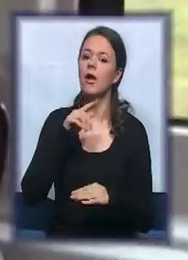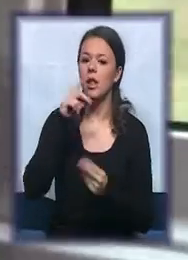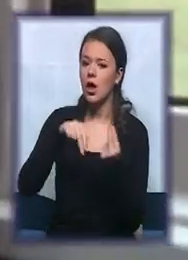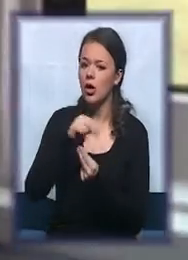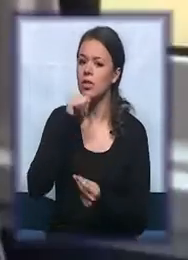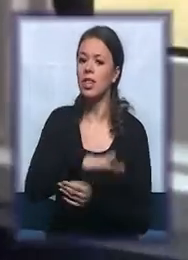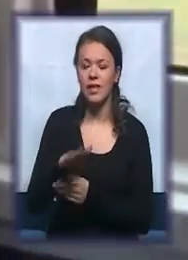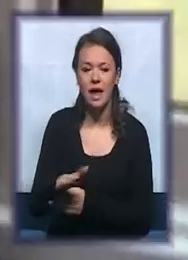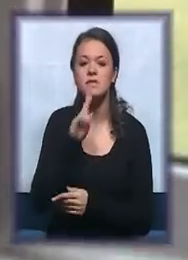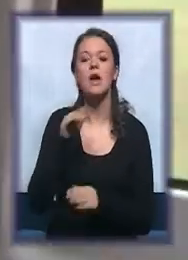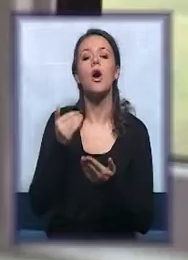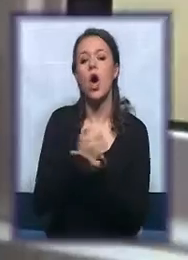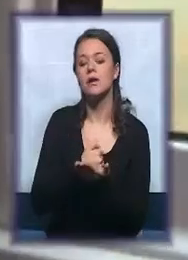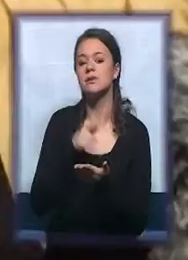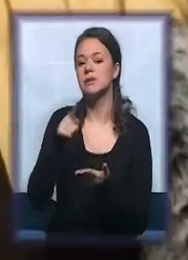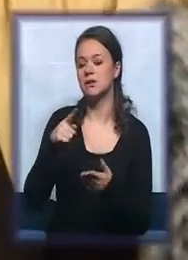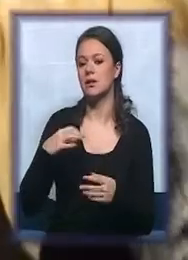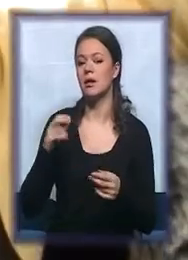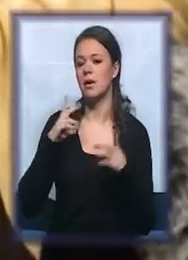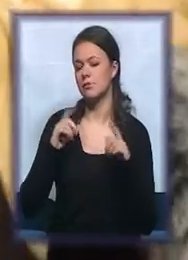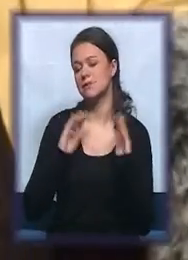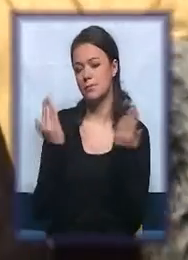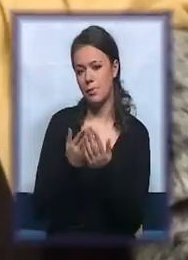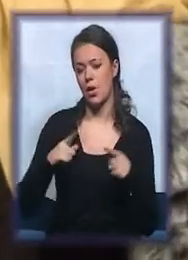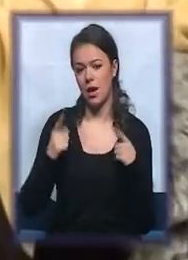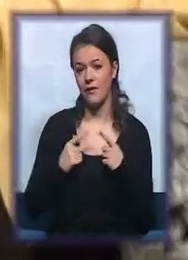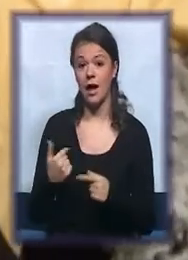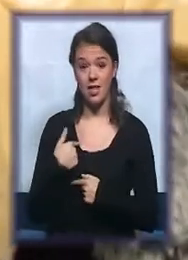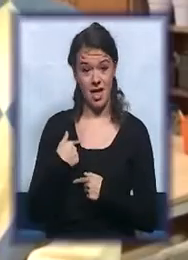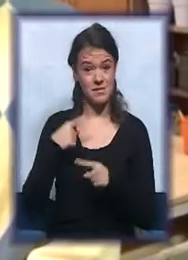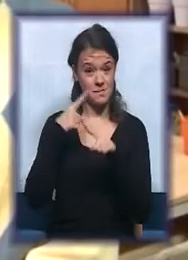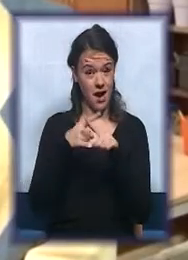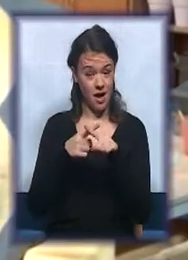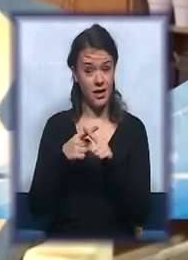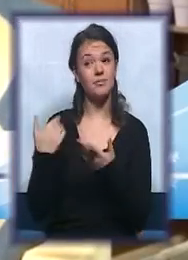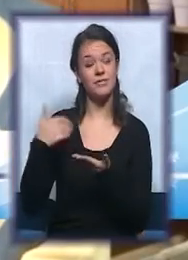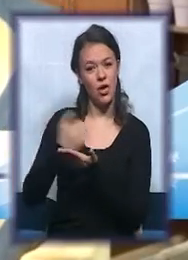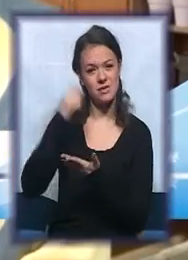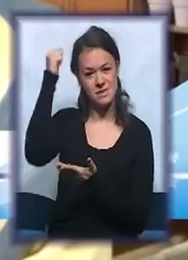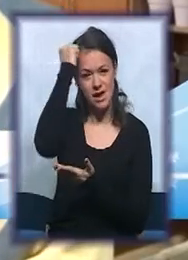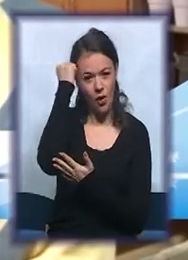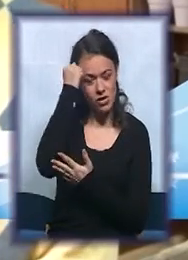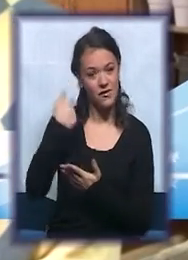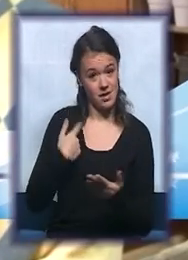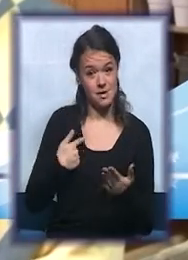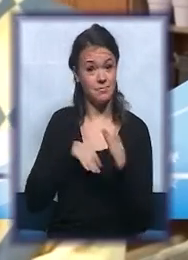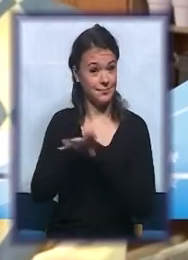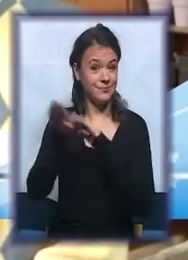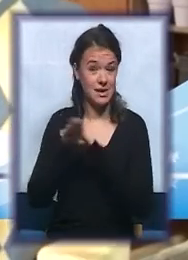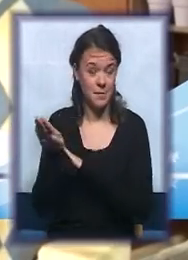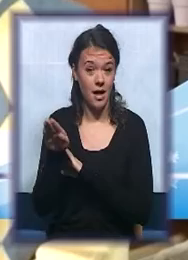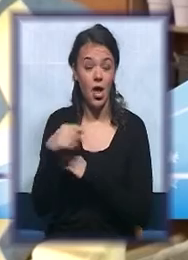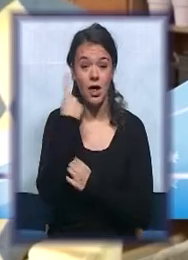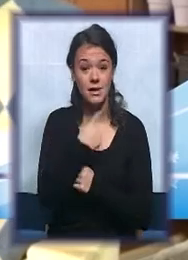usluga celodnevnog boravka. Ja sam Ibrahimi Haki, inače dolazim sa Kosova i Metohije, raseljeno lice sam, tačnije iz Guljana,